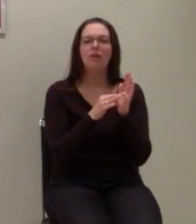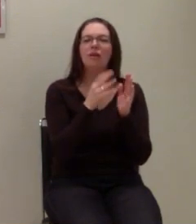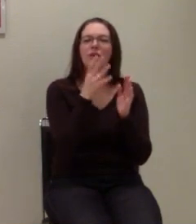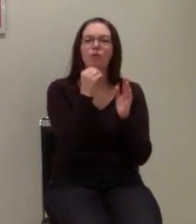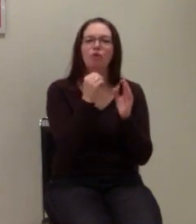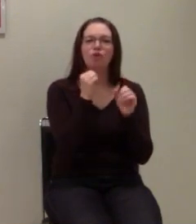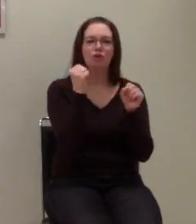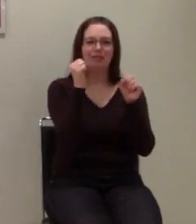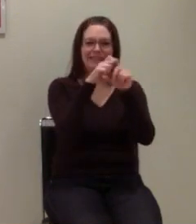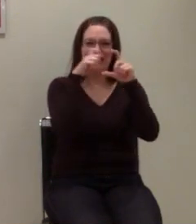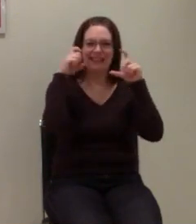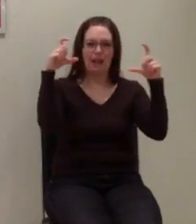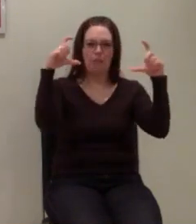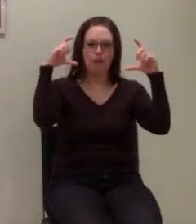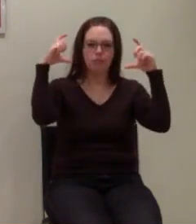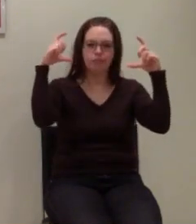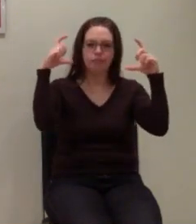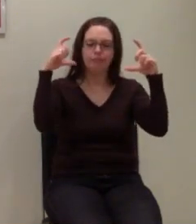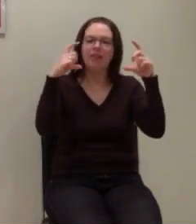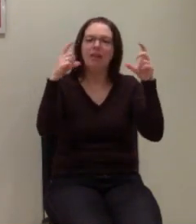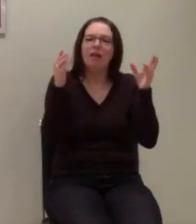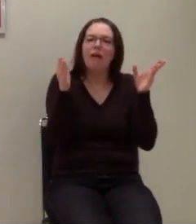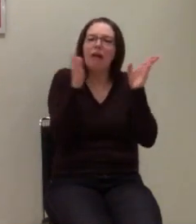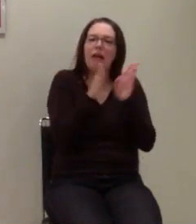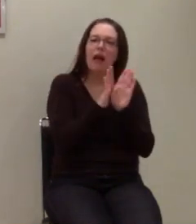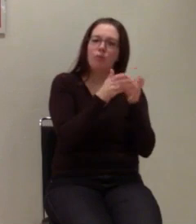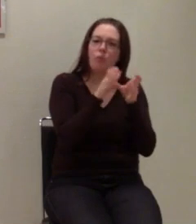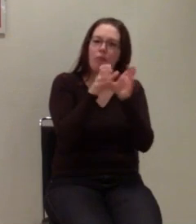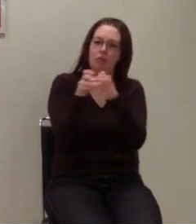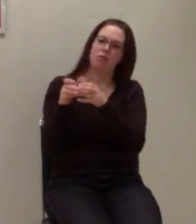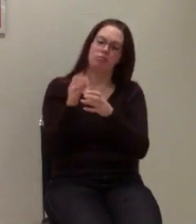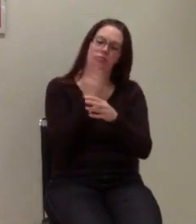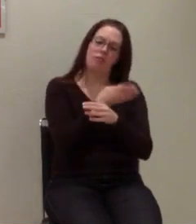aufteilen. Kommt drauf an mit, was wir dann anfangen.